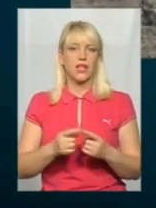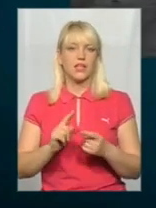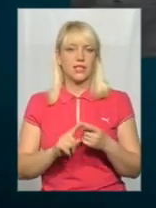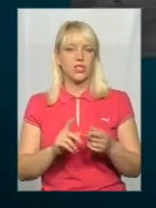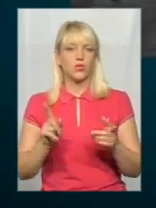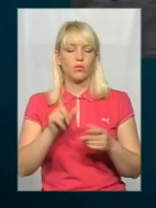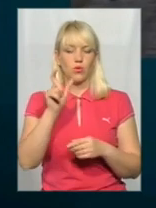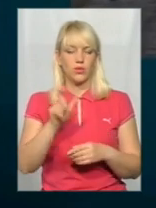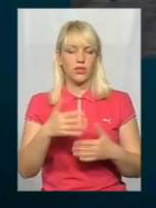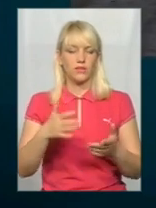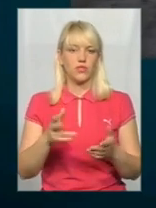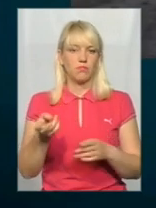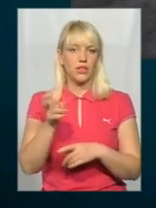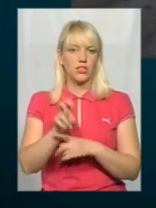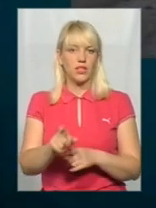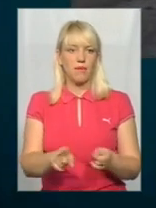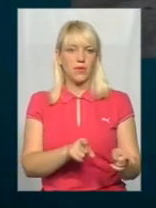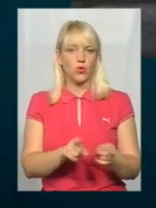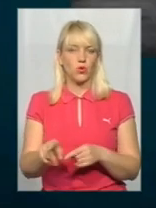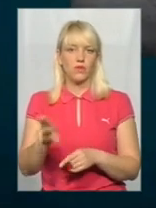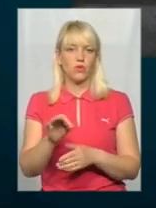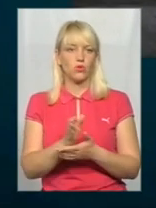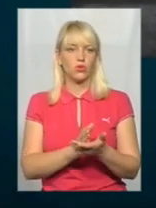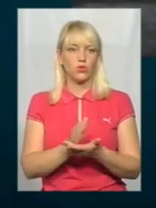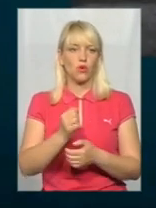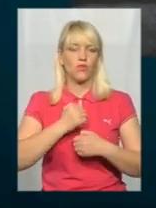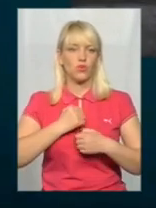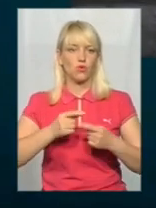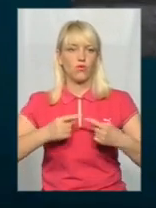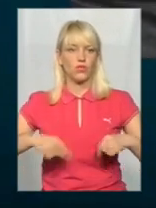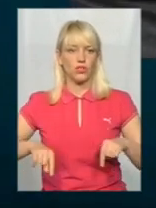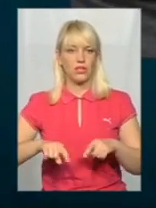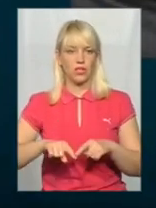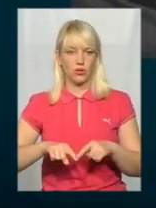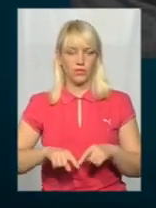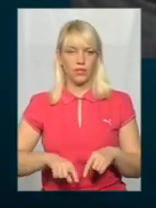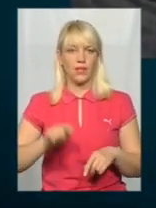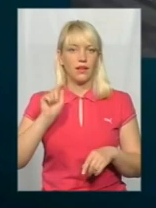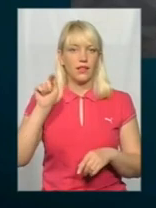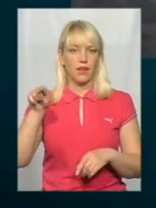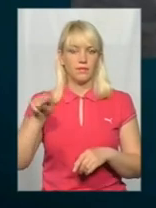підготовлена до служби, безпосередньо у військову частину. Там